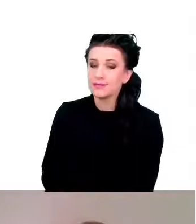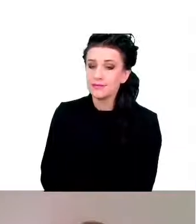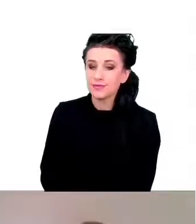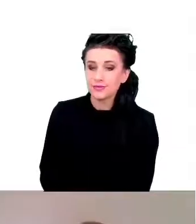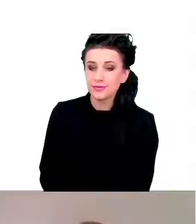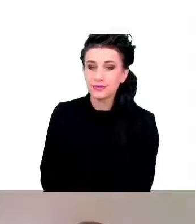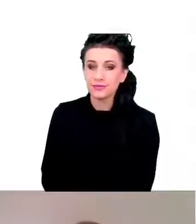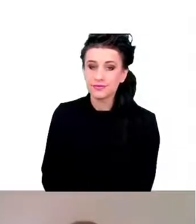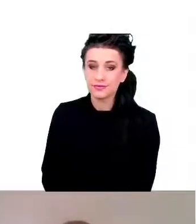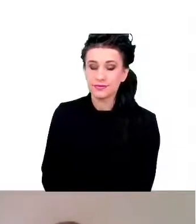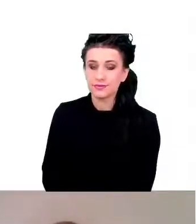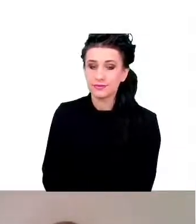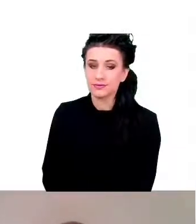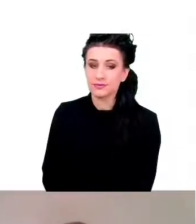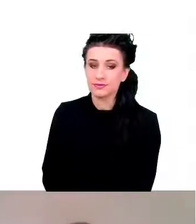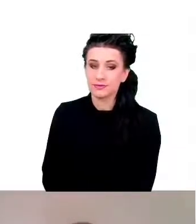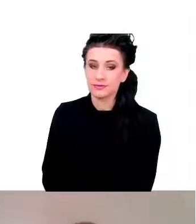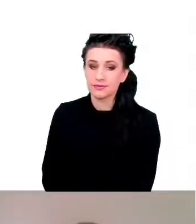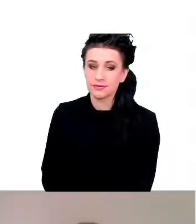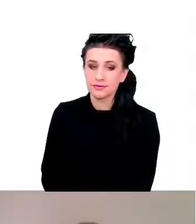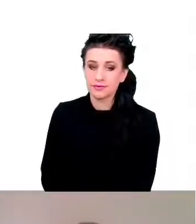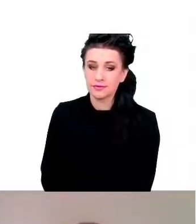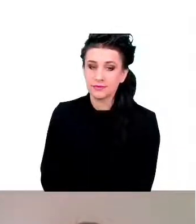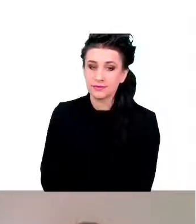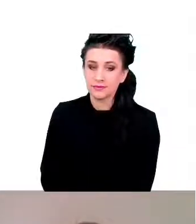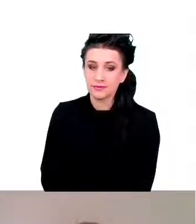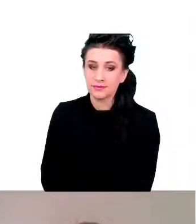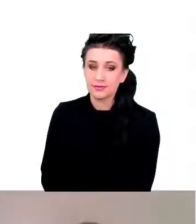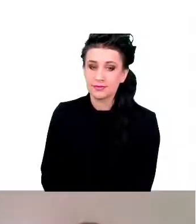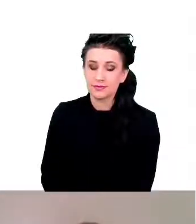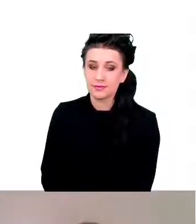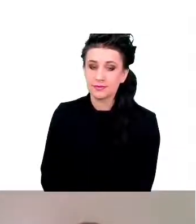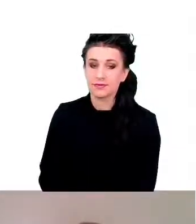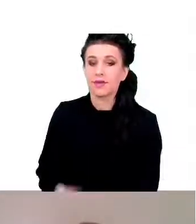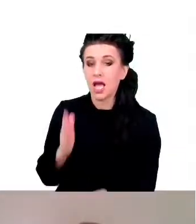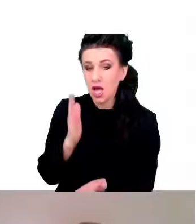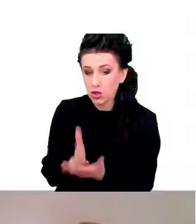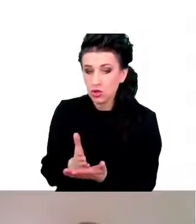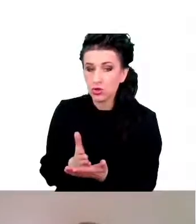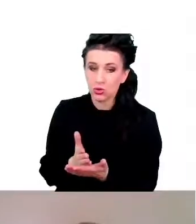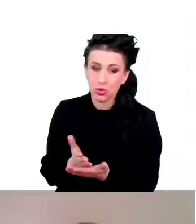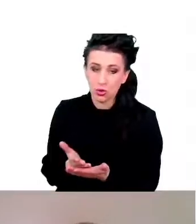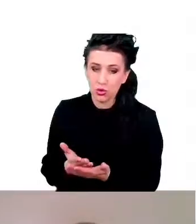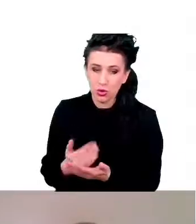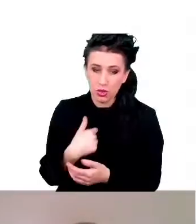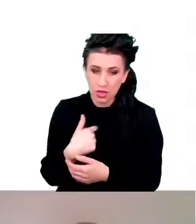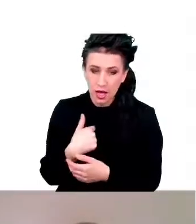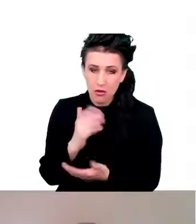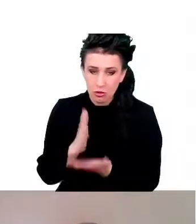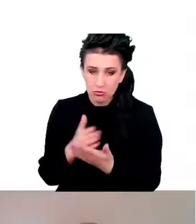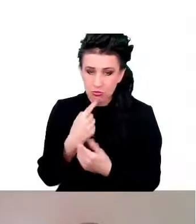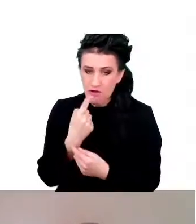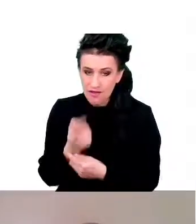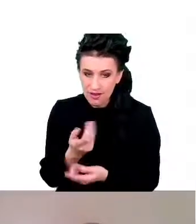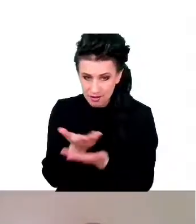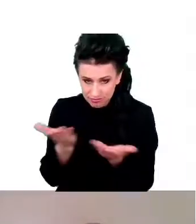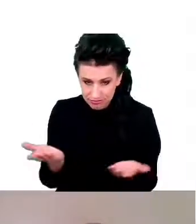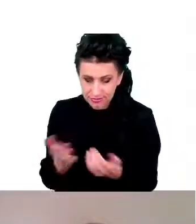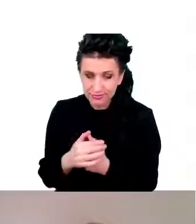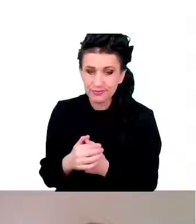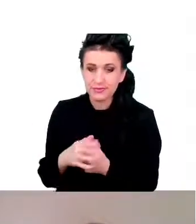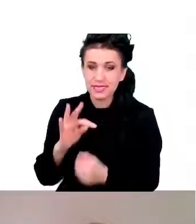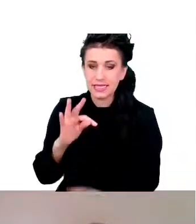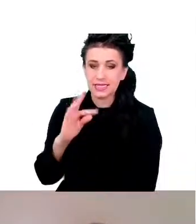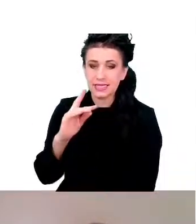Tak jak Państwu mówiłem, to objawy starzenia dotyczą różnych tkanek i